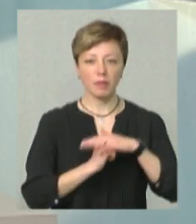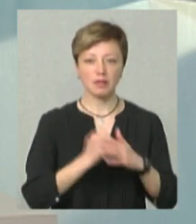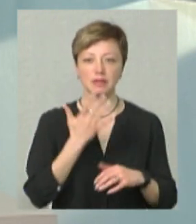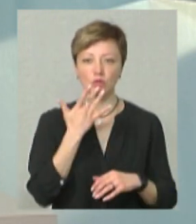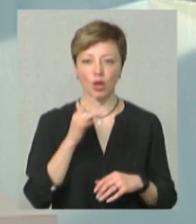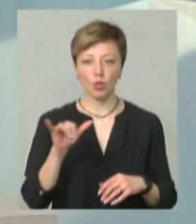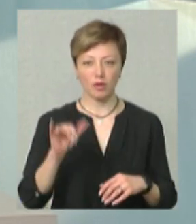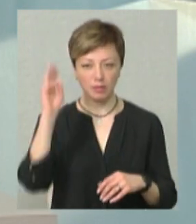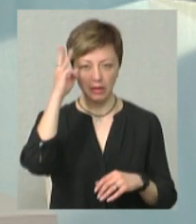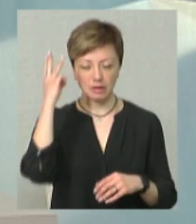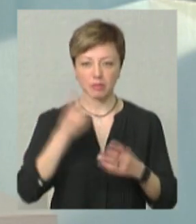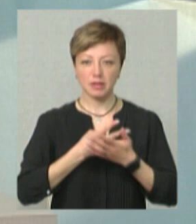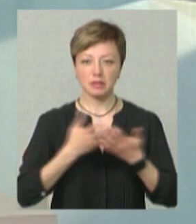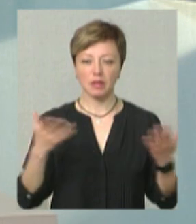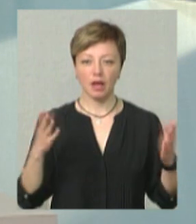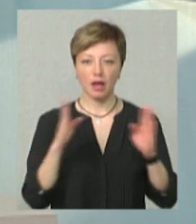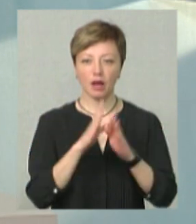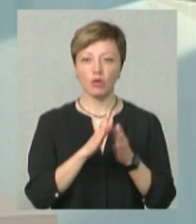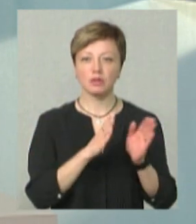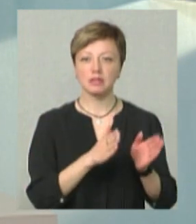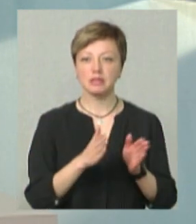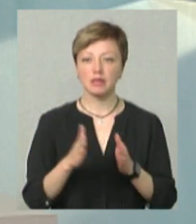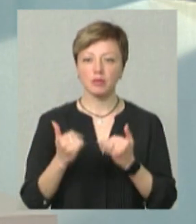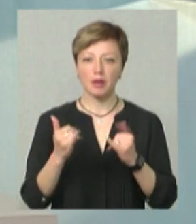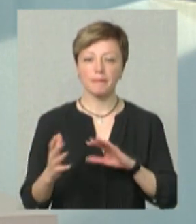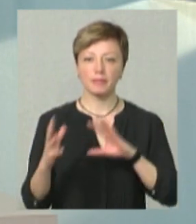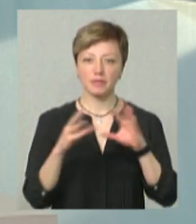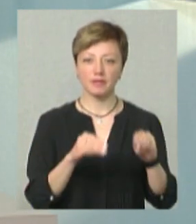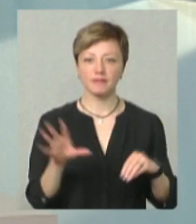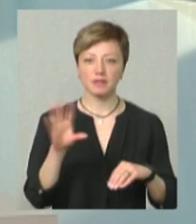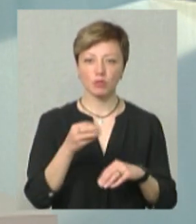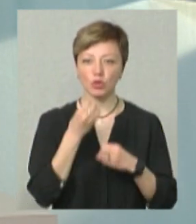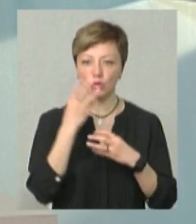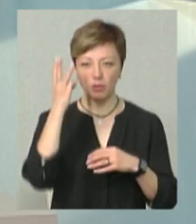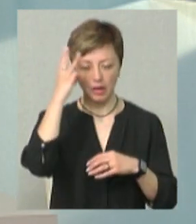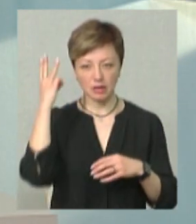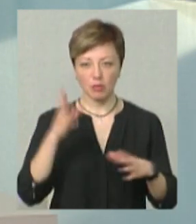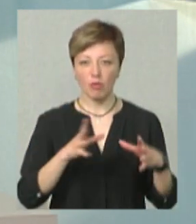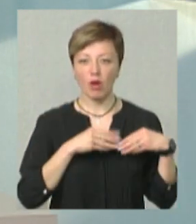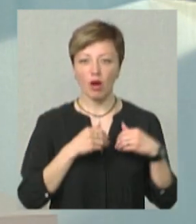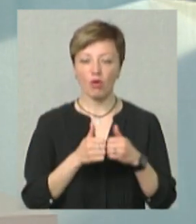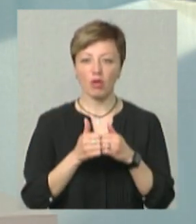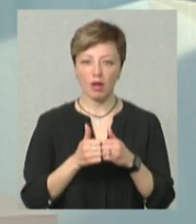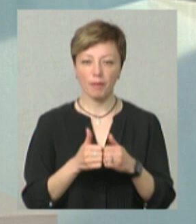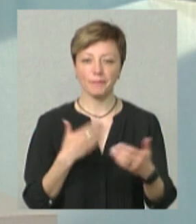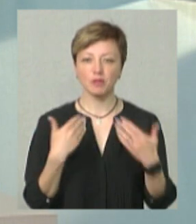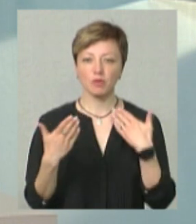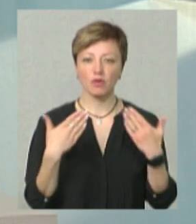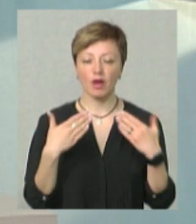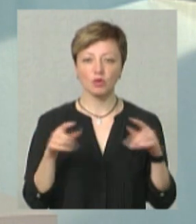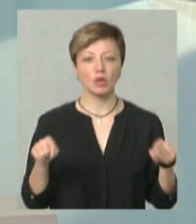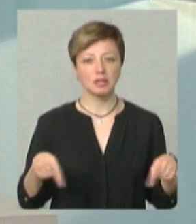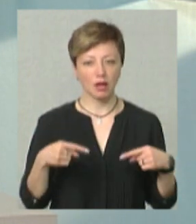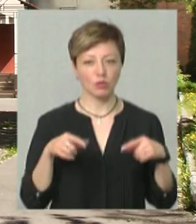університету презентували екосистему для переселенців «Все буде добре, Хмельницький». Моя колега Світлана Поробок поспілкувалася з